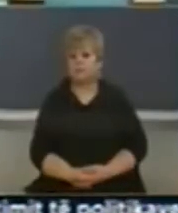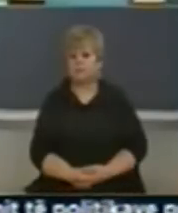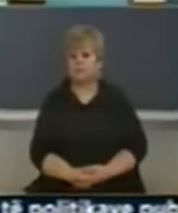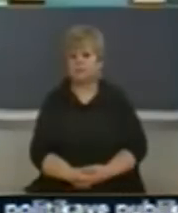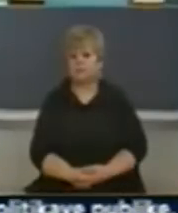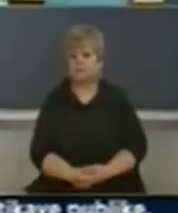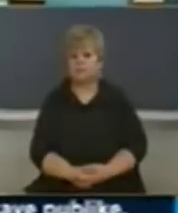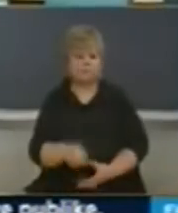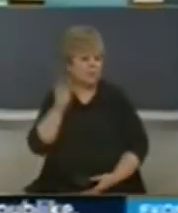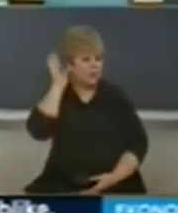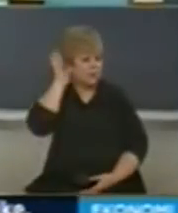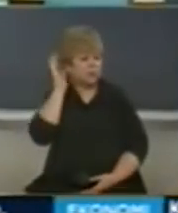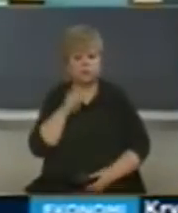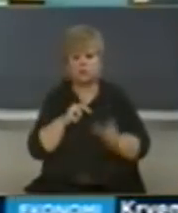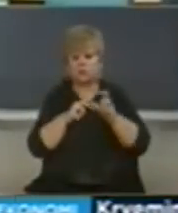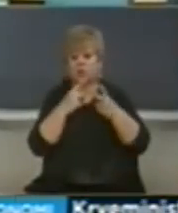Ministri Shala e ka fjone.